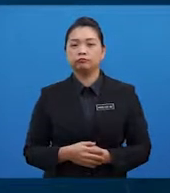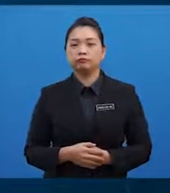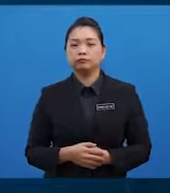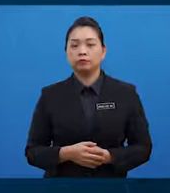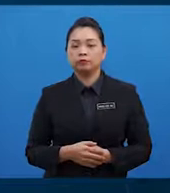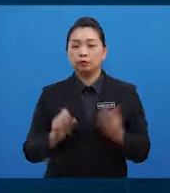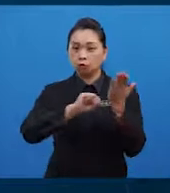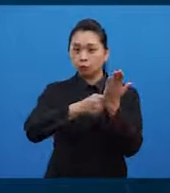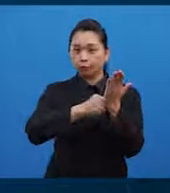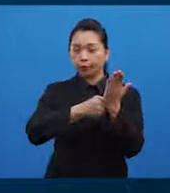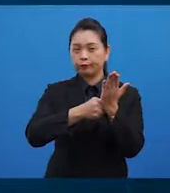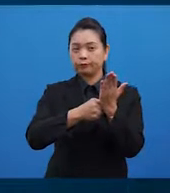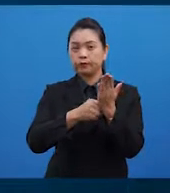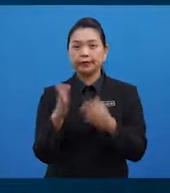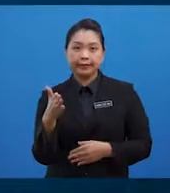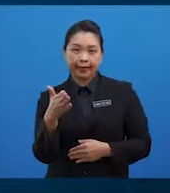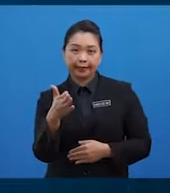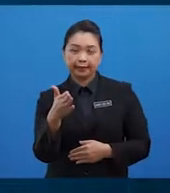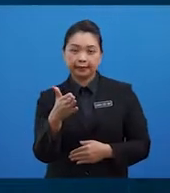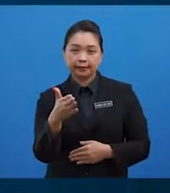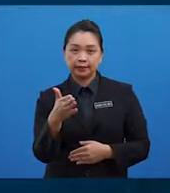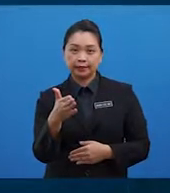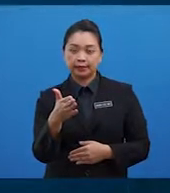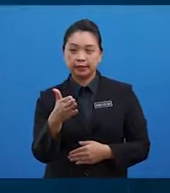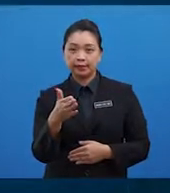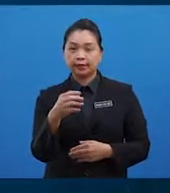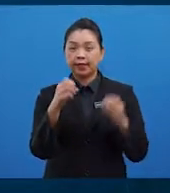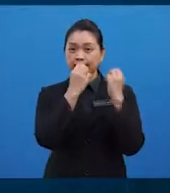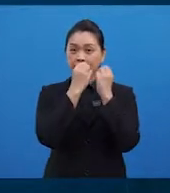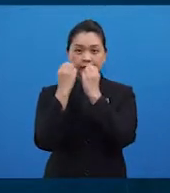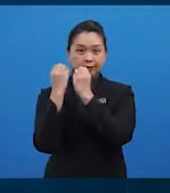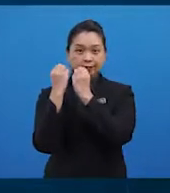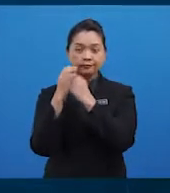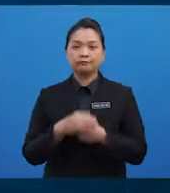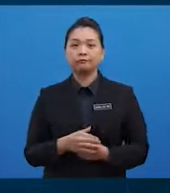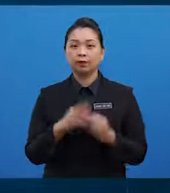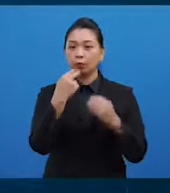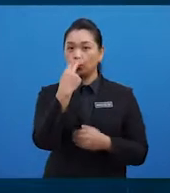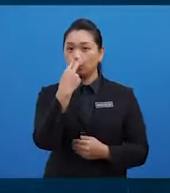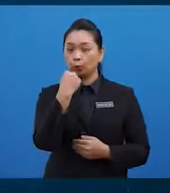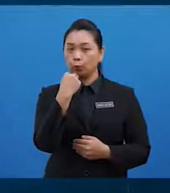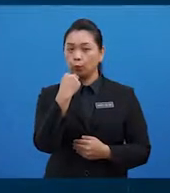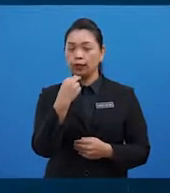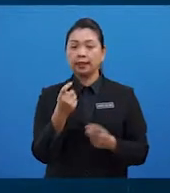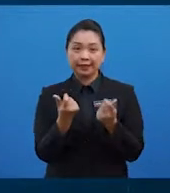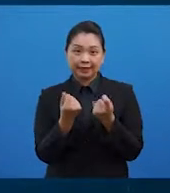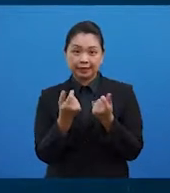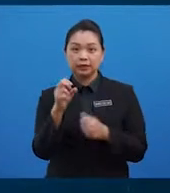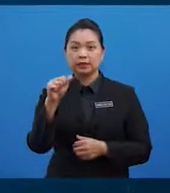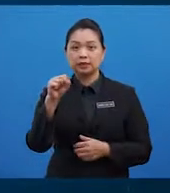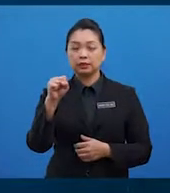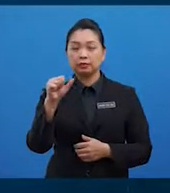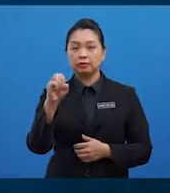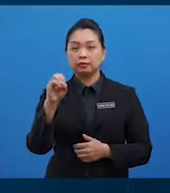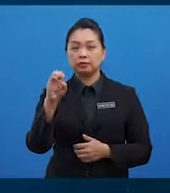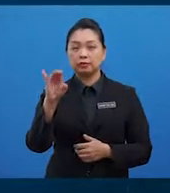Sumber kuprem seperti ikan, jagung, gula, kacang soya dan produk